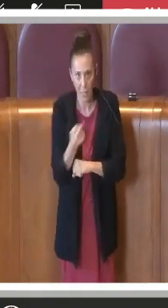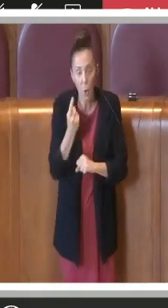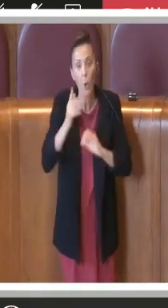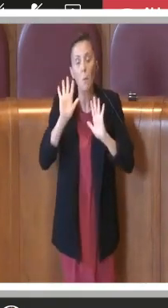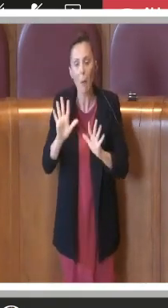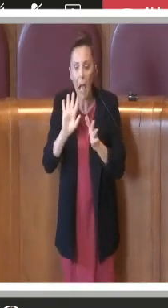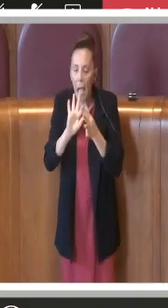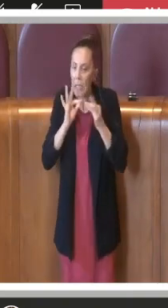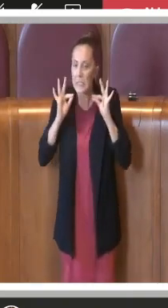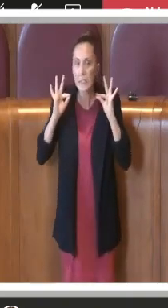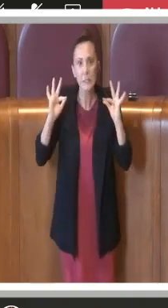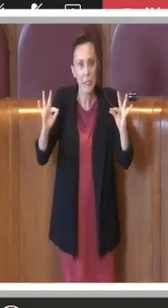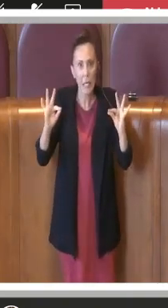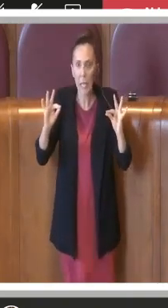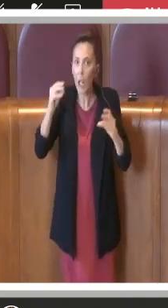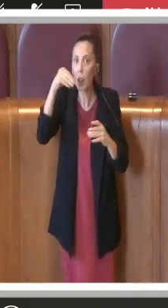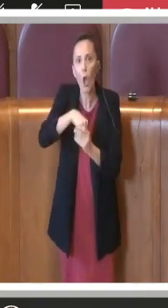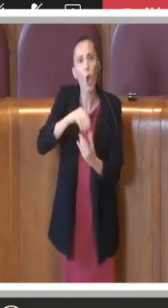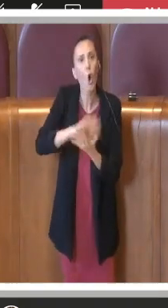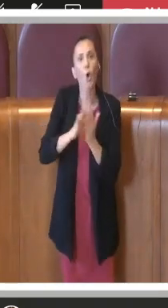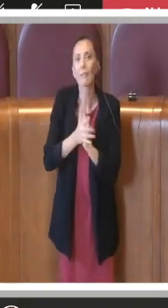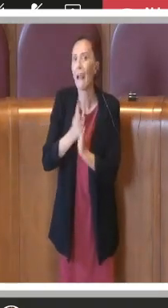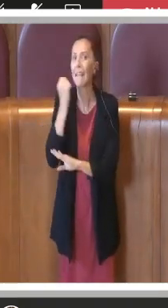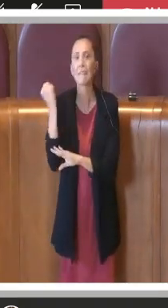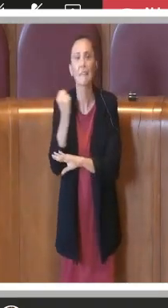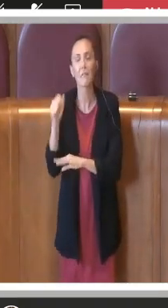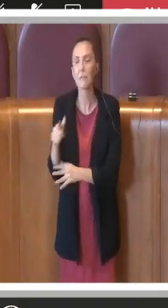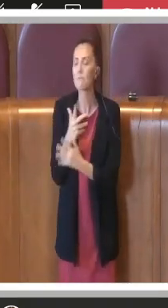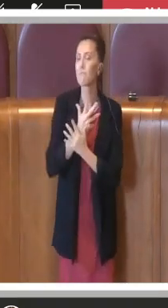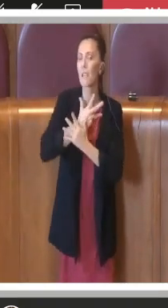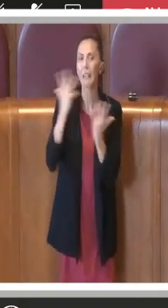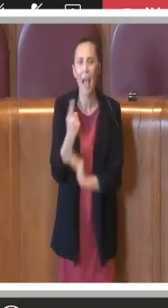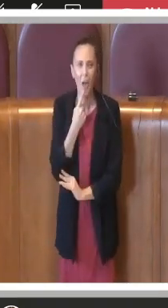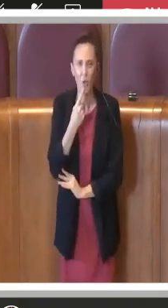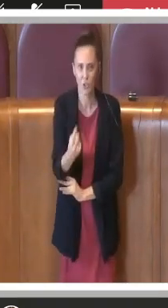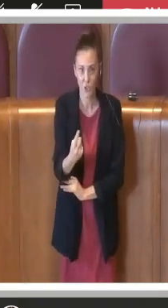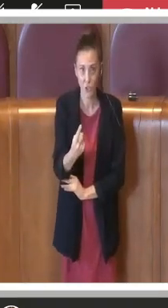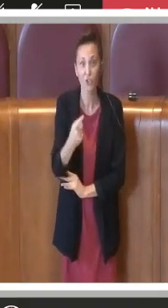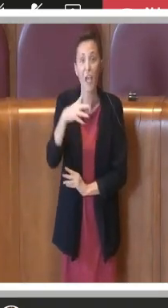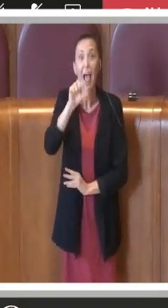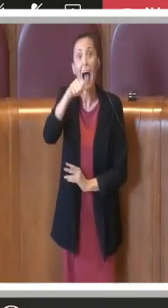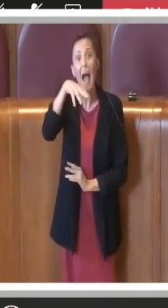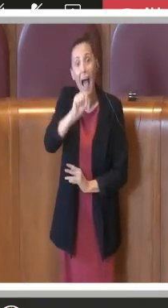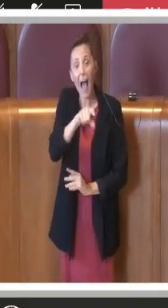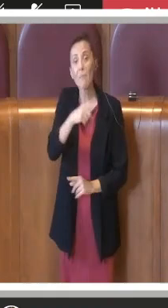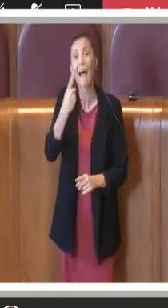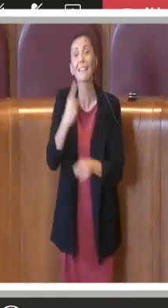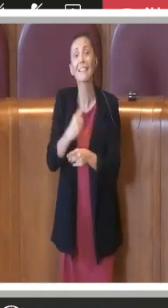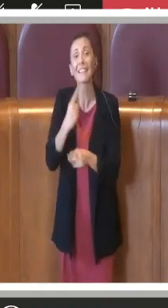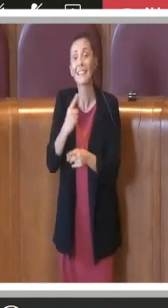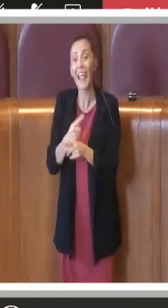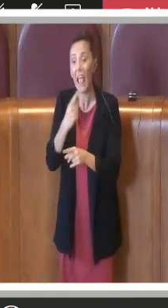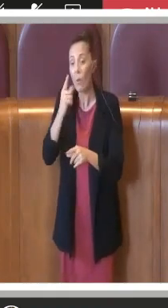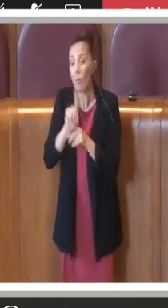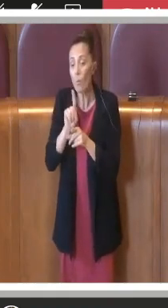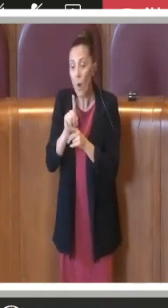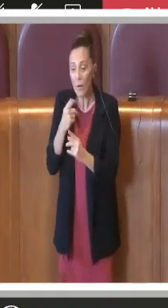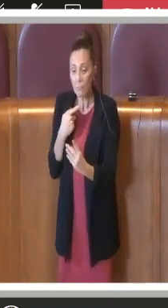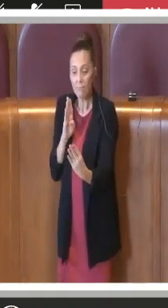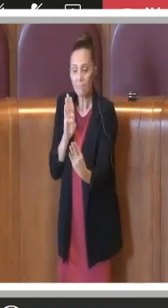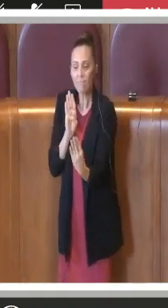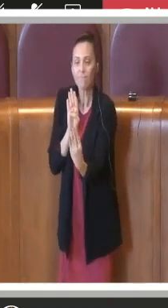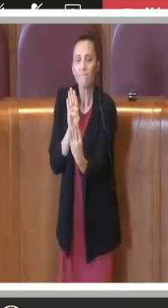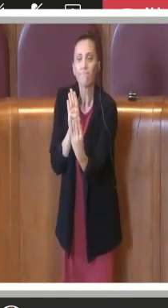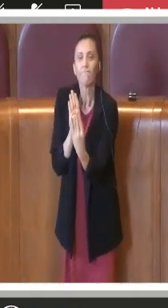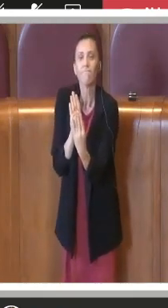modo molto chiaro all'interno del contratto di servizio che ama deve andare verso l'avvicinamento verso i cittadini con le